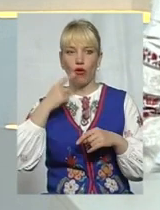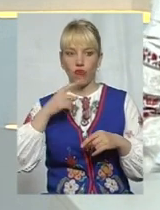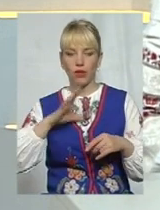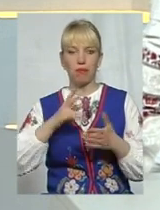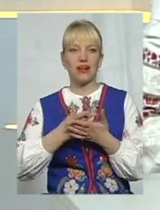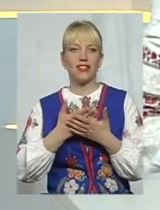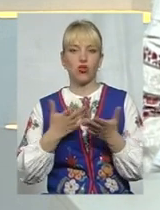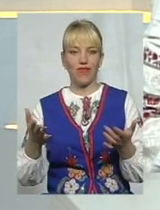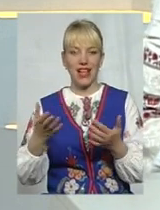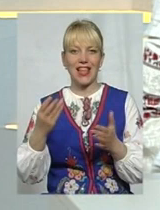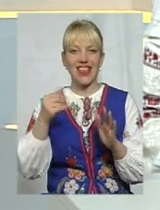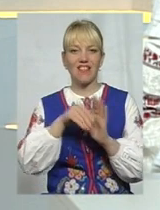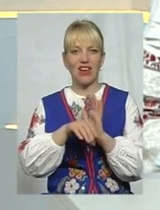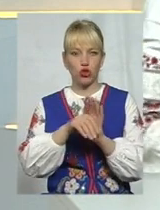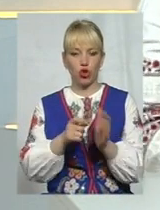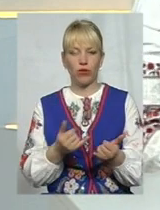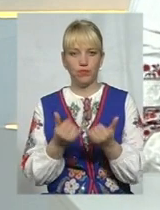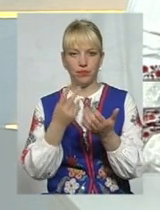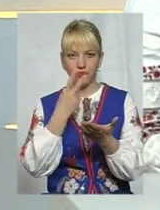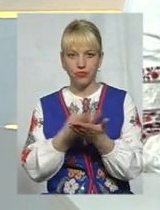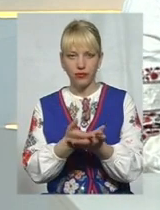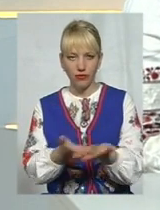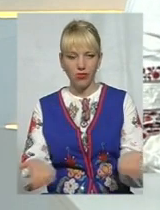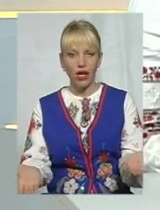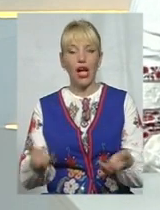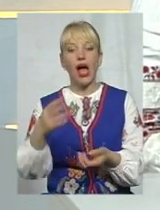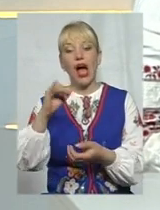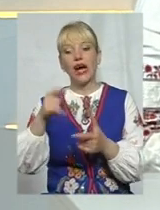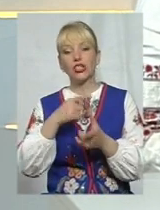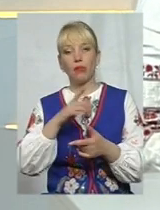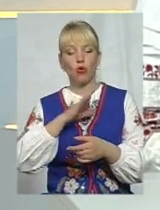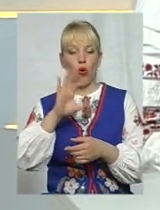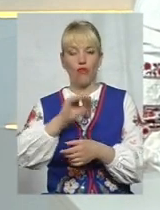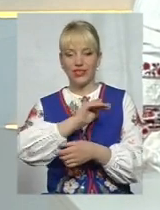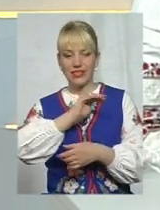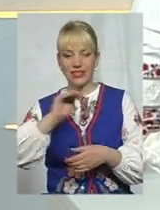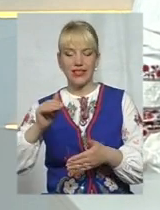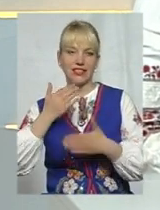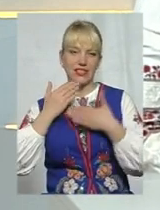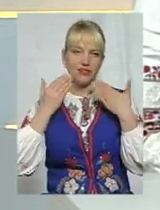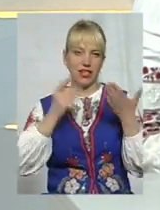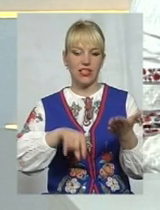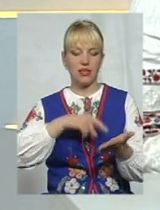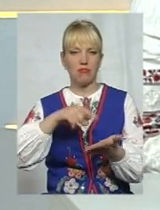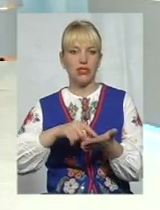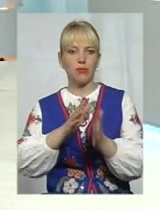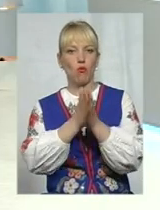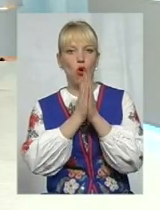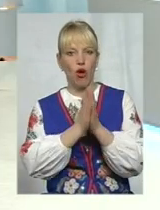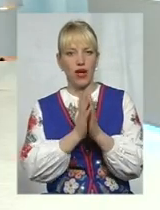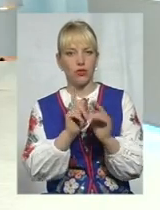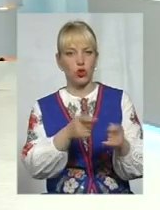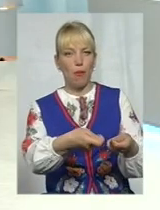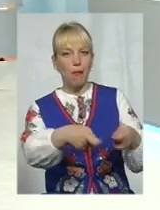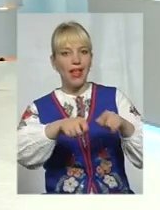інвесторам. А чи було офіційне звернення міста до обласної ради з проханням передати, чи то